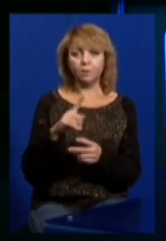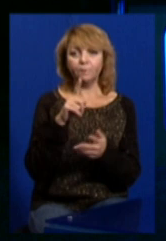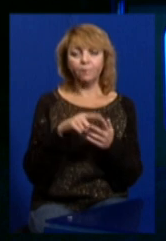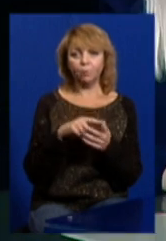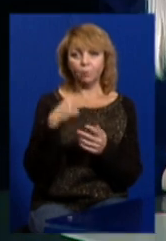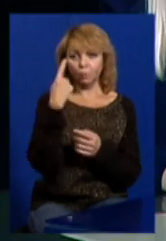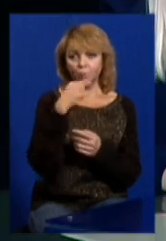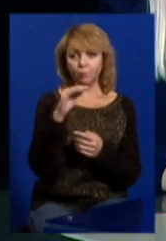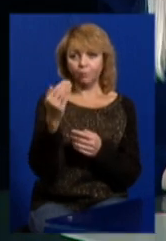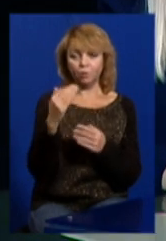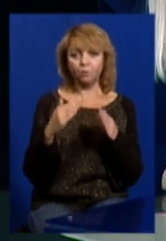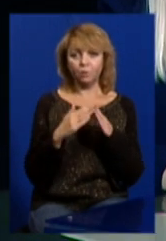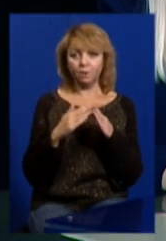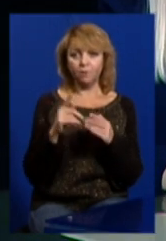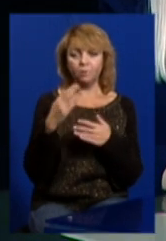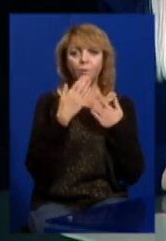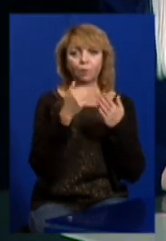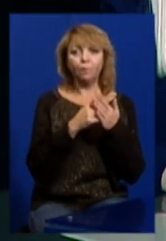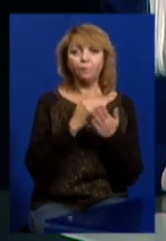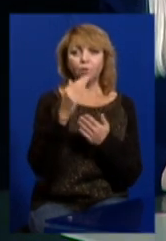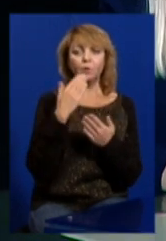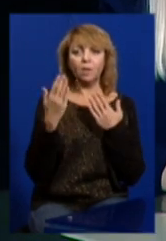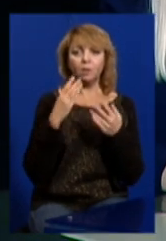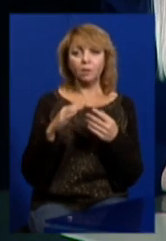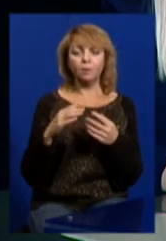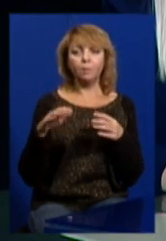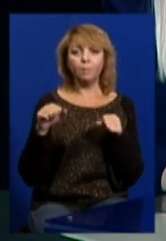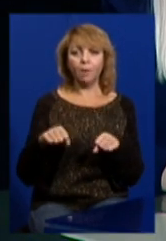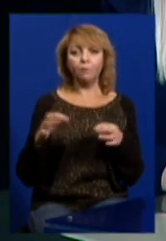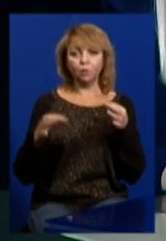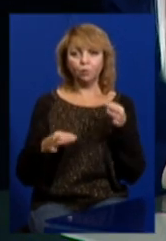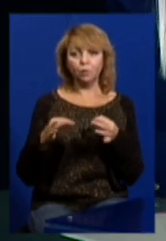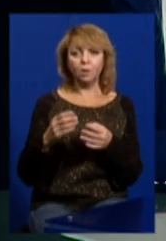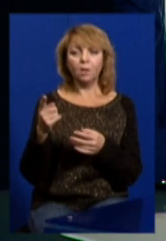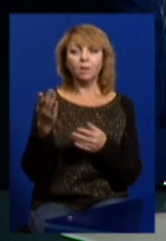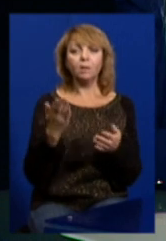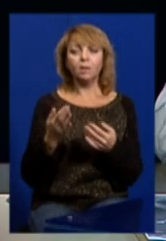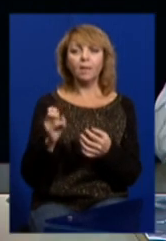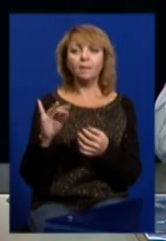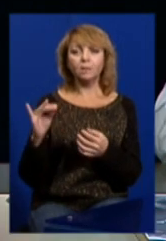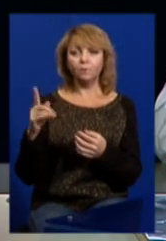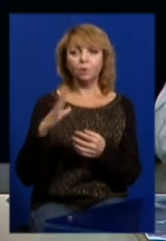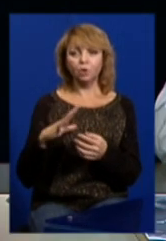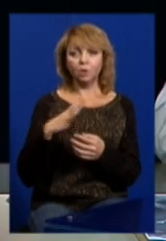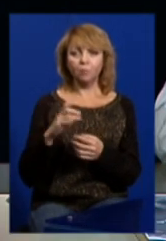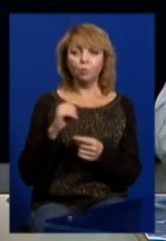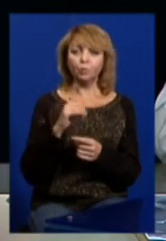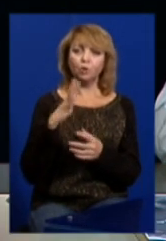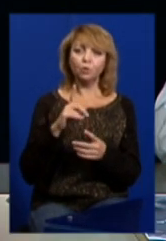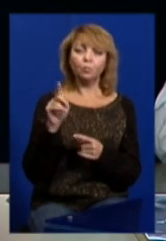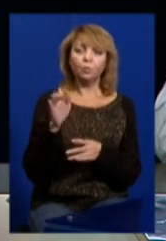вашої оселі, ви звернулися до Вищої Ради Правосуддя. Якої реакції ви чекаєте? Чи може якось цей орган допомогти?